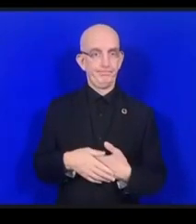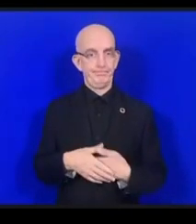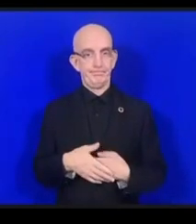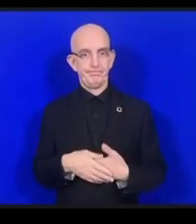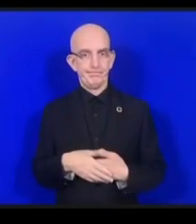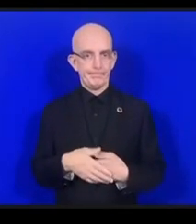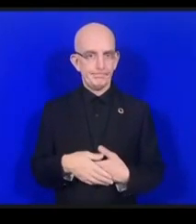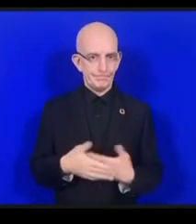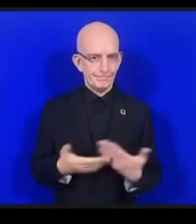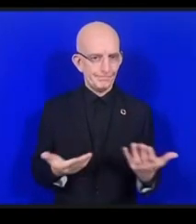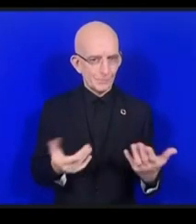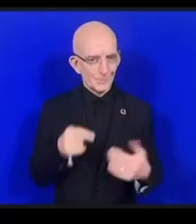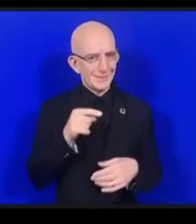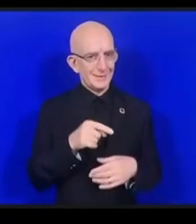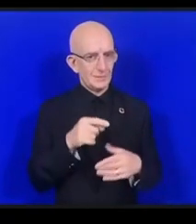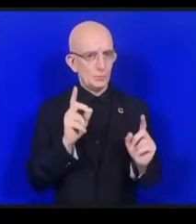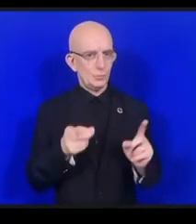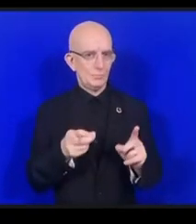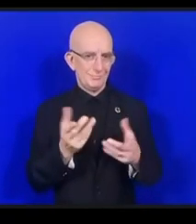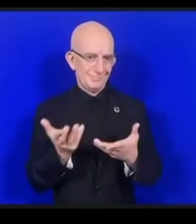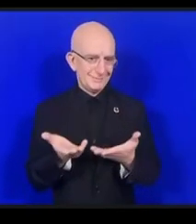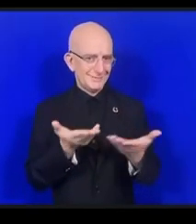ressources éducatives